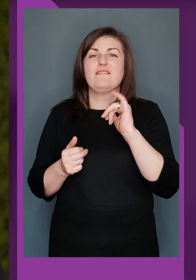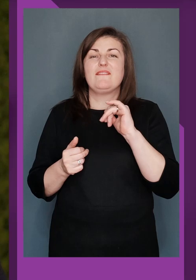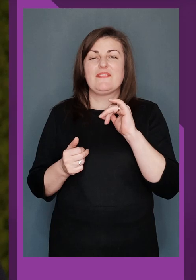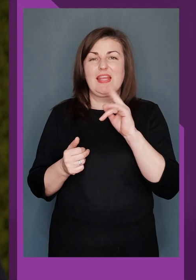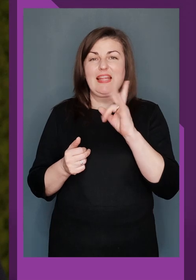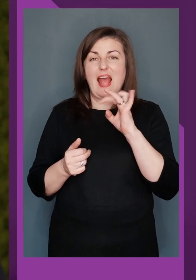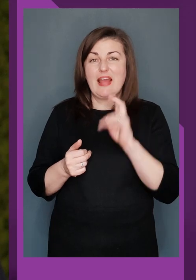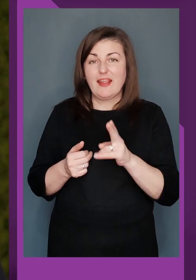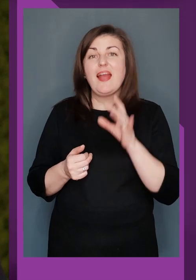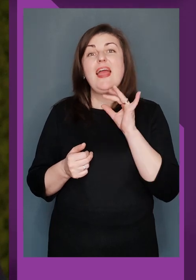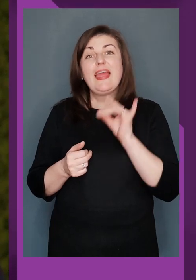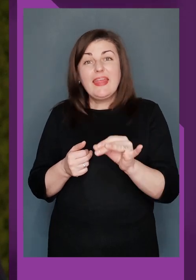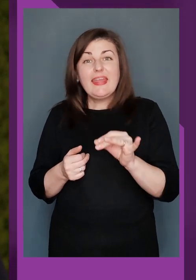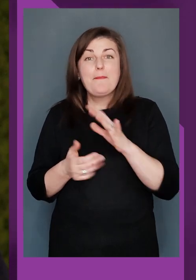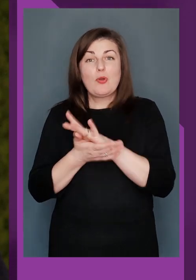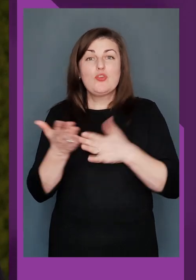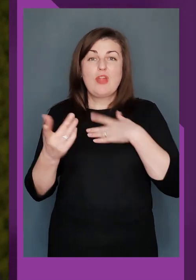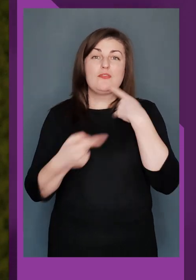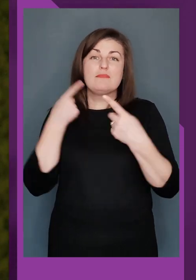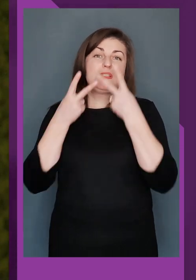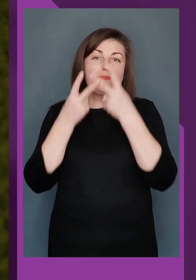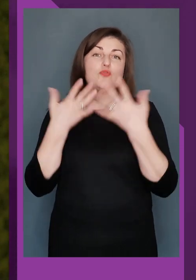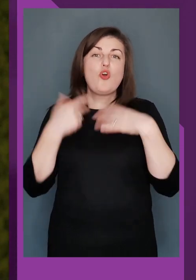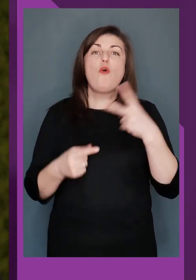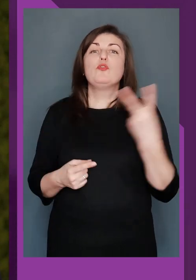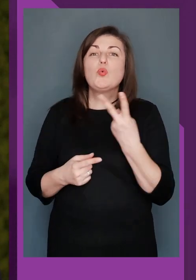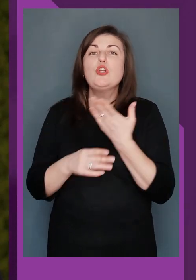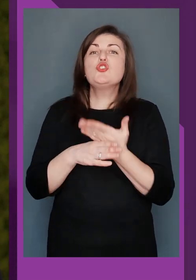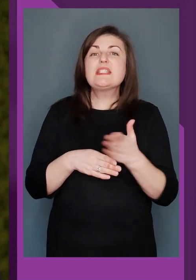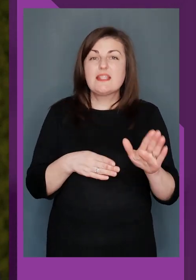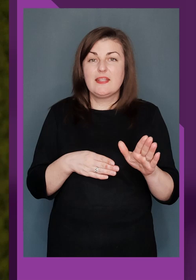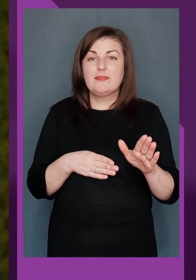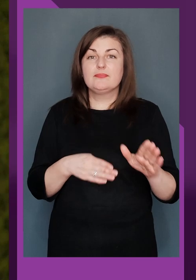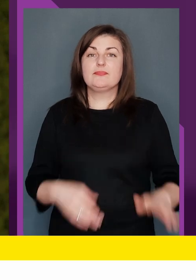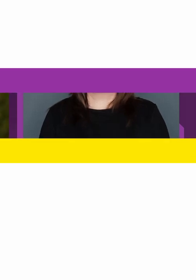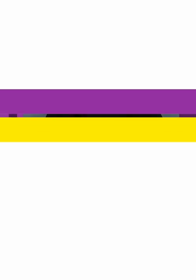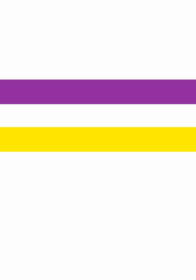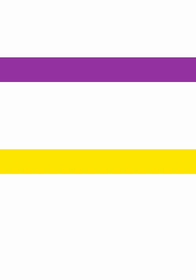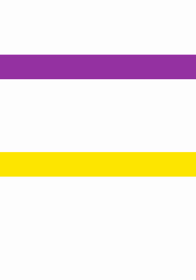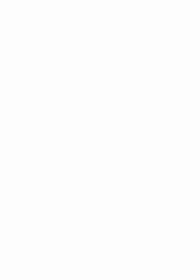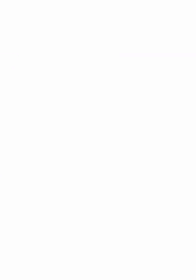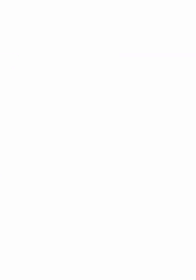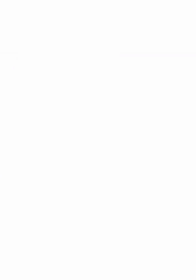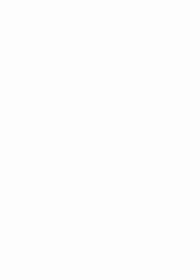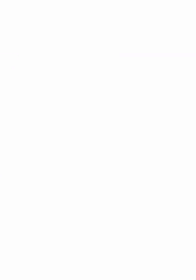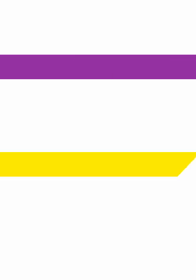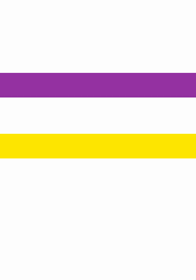Айрапетян. І продовження нашої розмови дивіться вже у другій частині. Дякую.